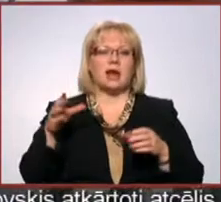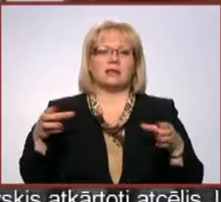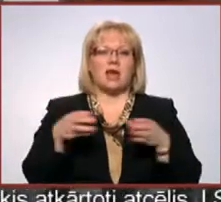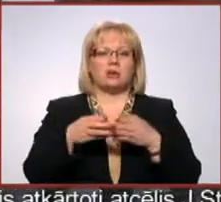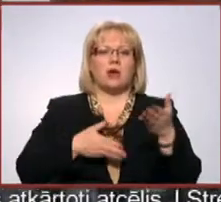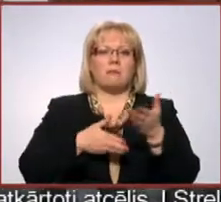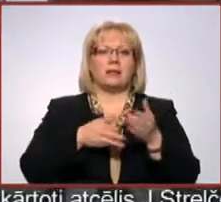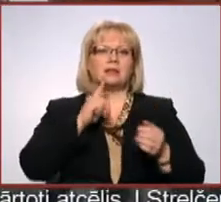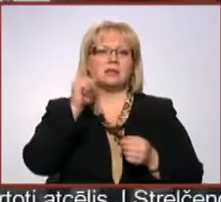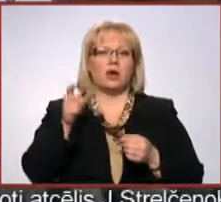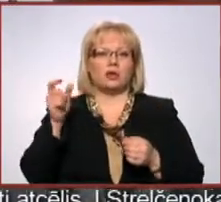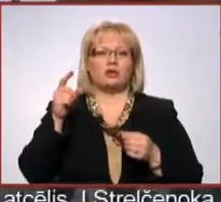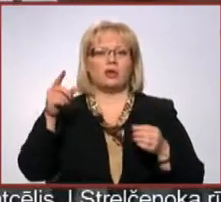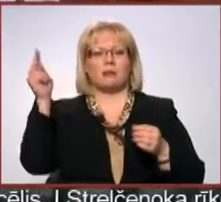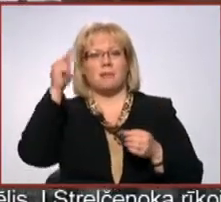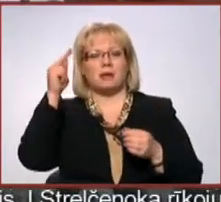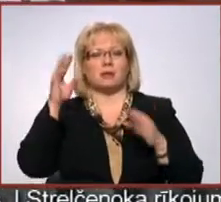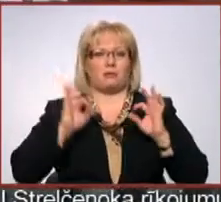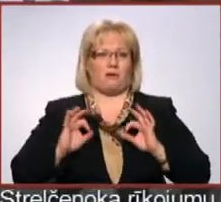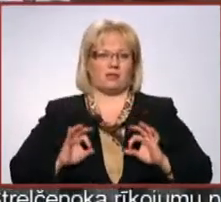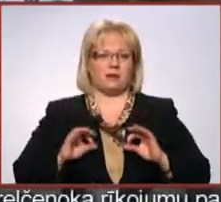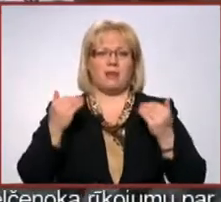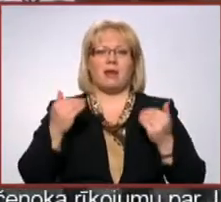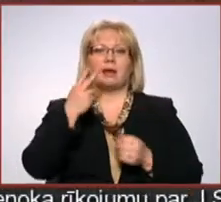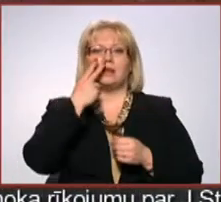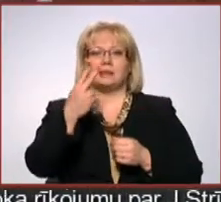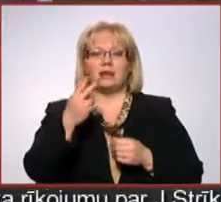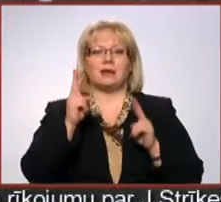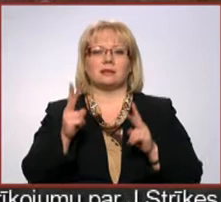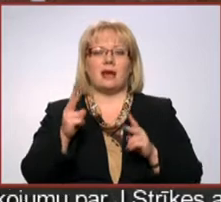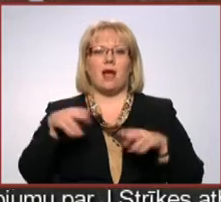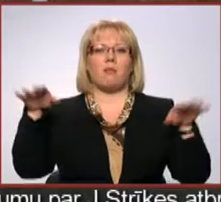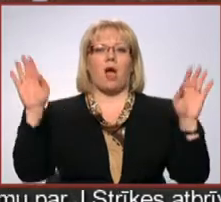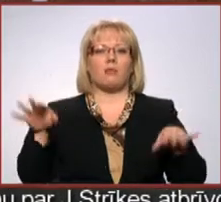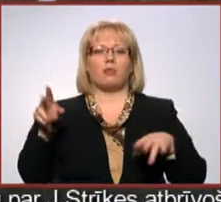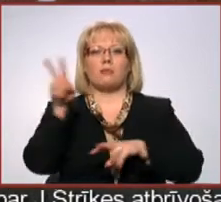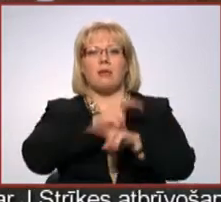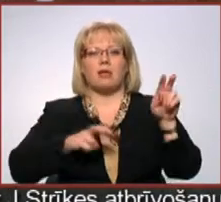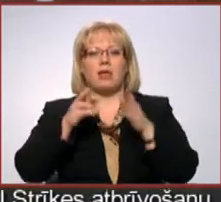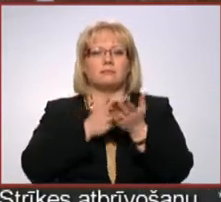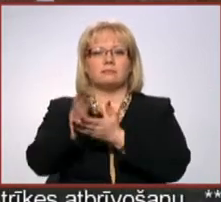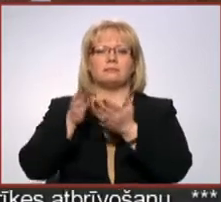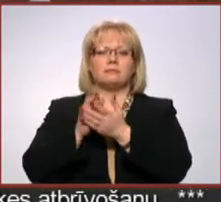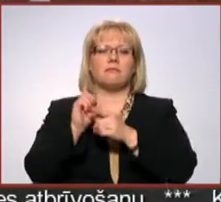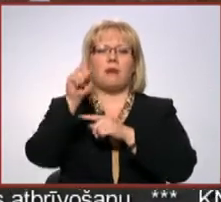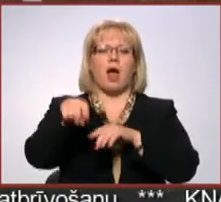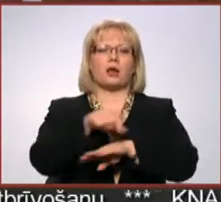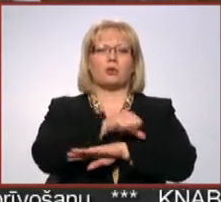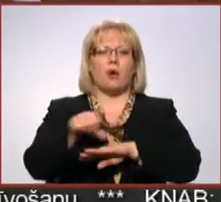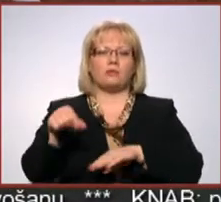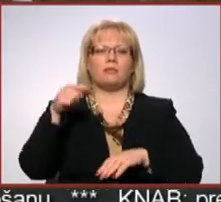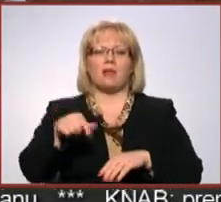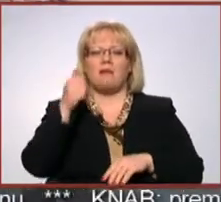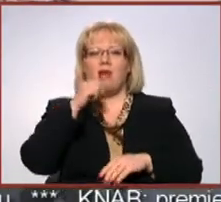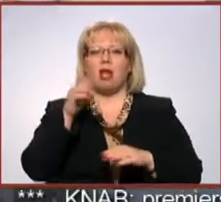palīdzēs jauniešiem apgūt profesiju. Taču pašlaik izskatās, ka gājputnu, kas darba meklējumos dodas pāri robežām, šeit diemžēl